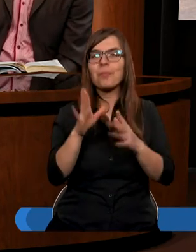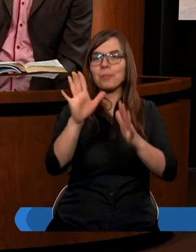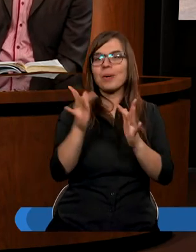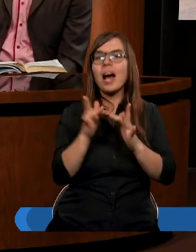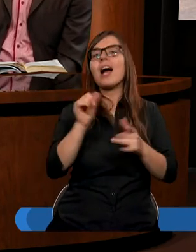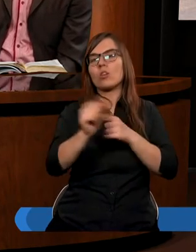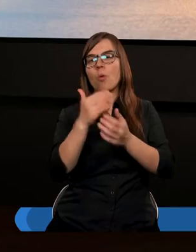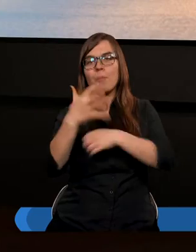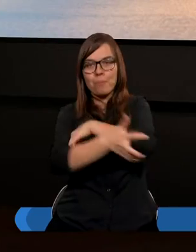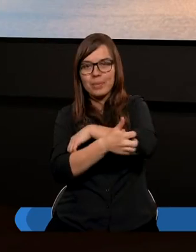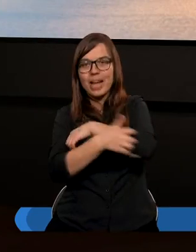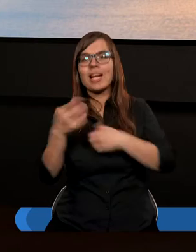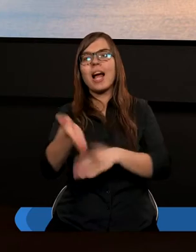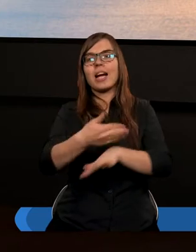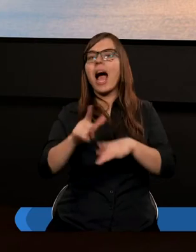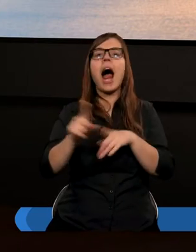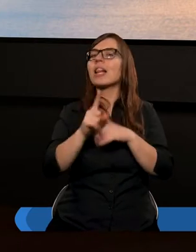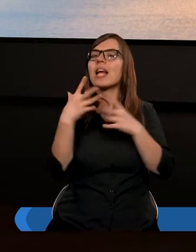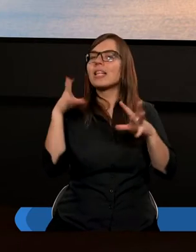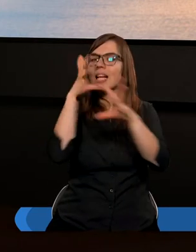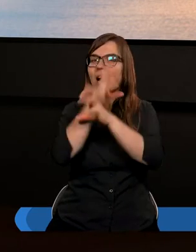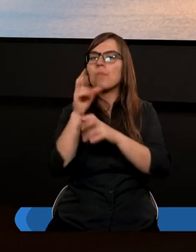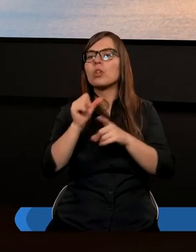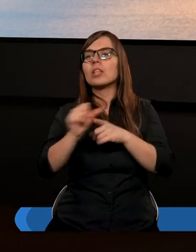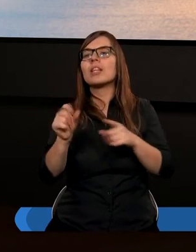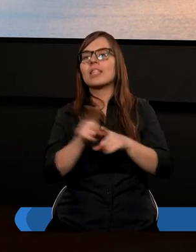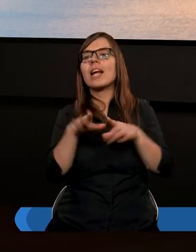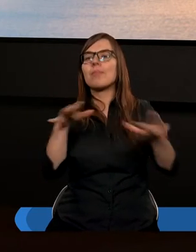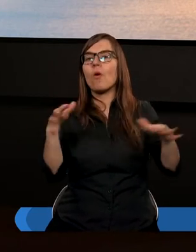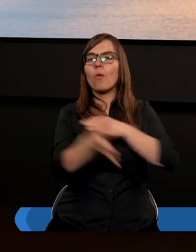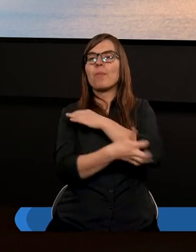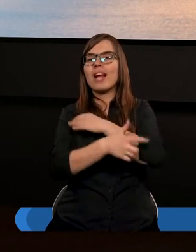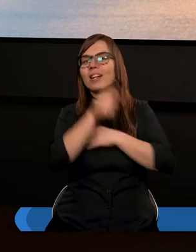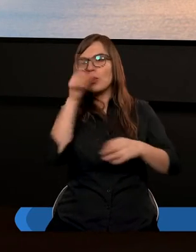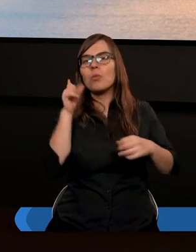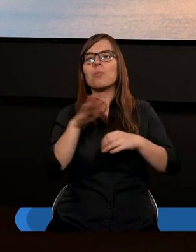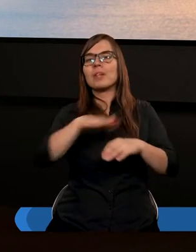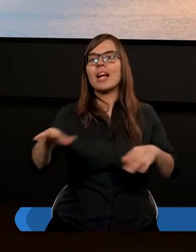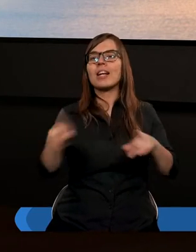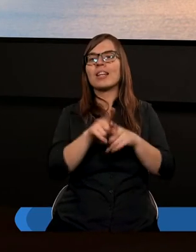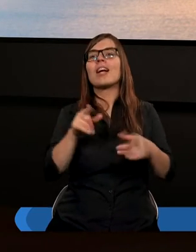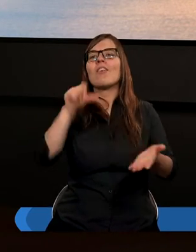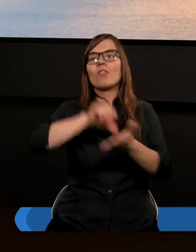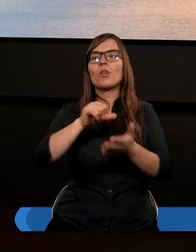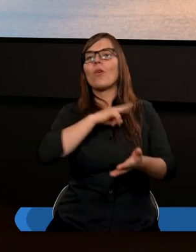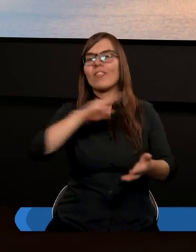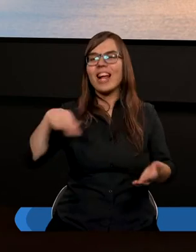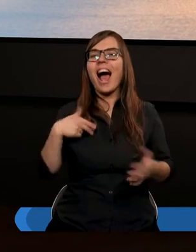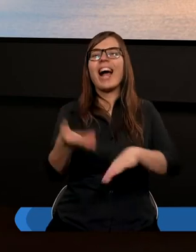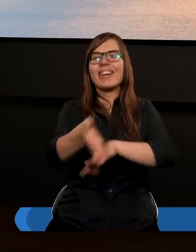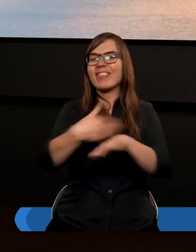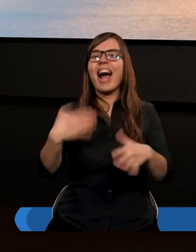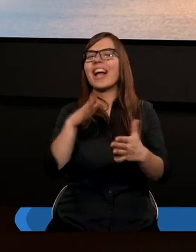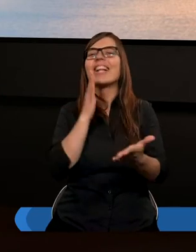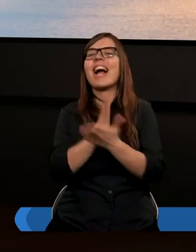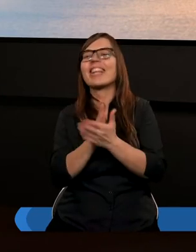biedne kraje, ale też musimy nie zapomnieć, że jeszcze sporo biednych ludzi dzieci jest też i w naszym kraju. Nie